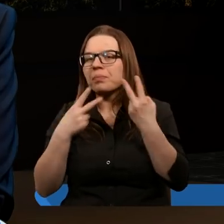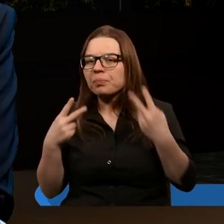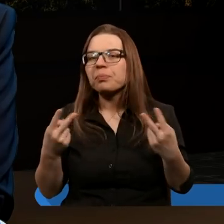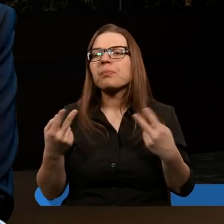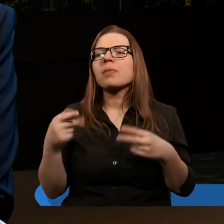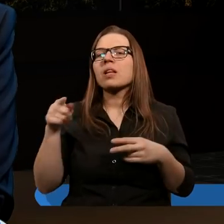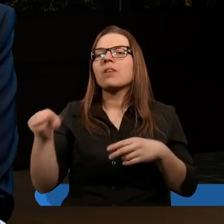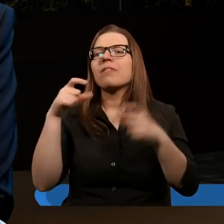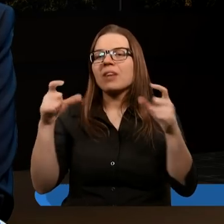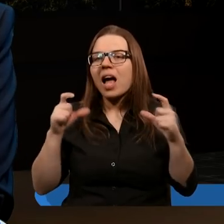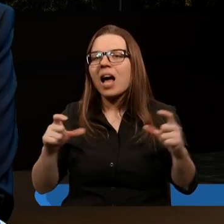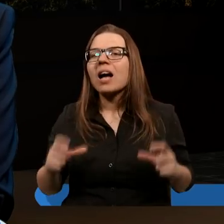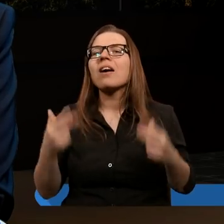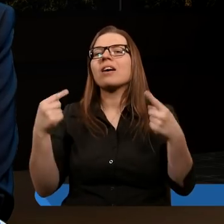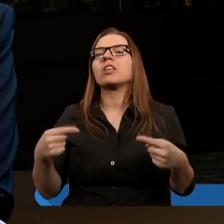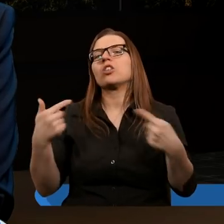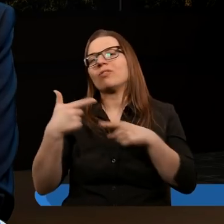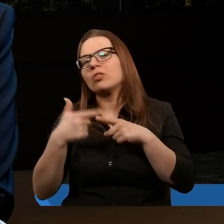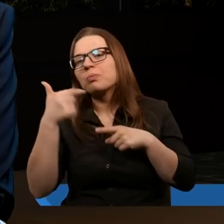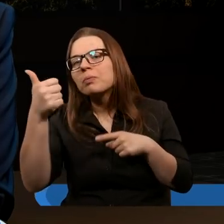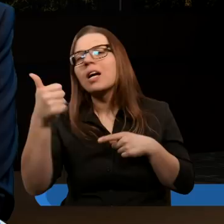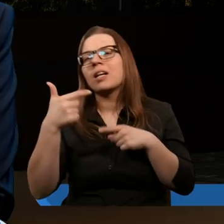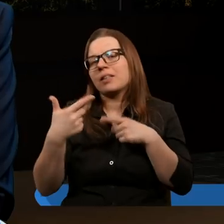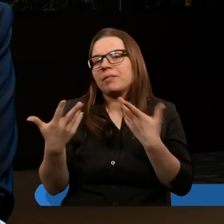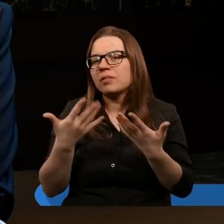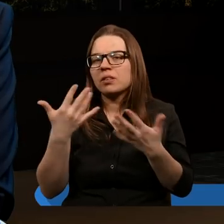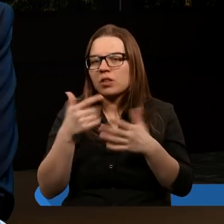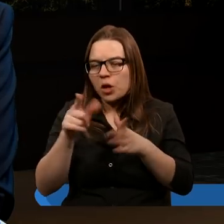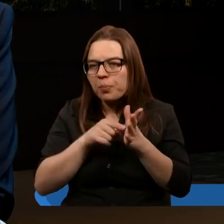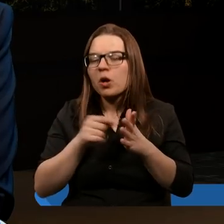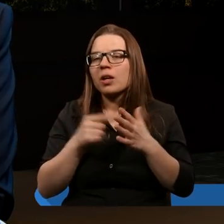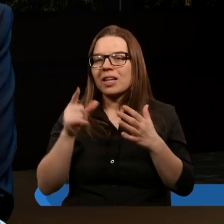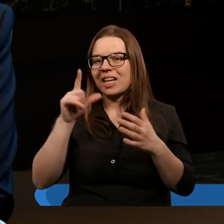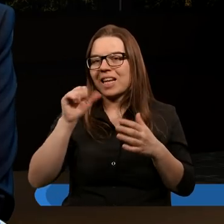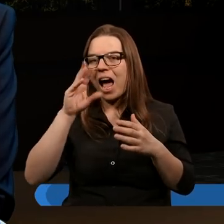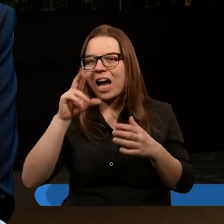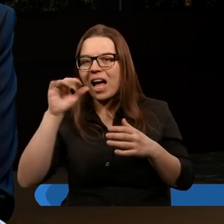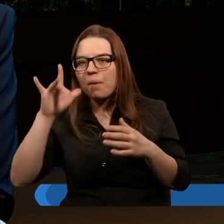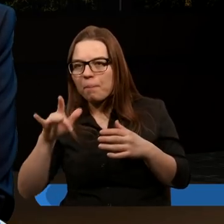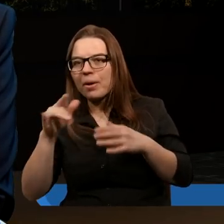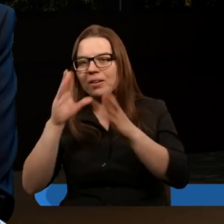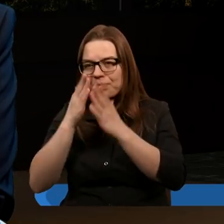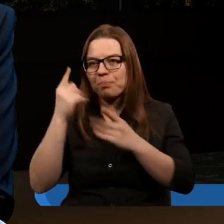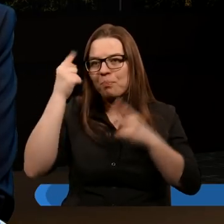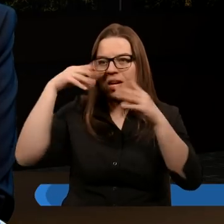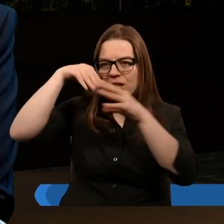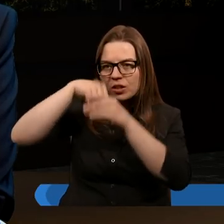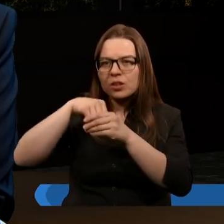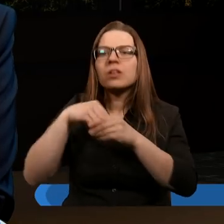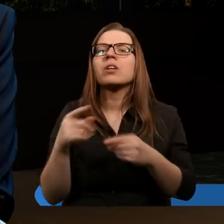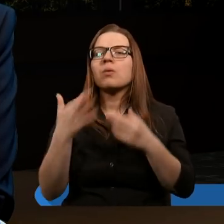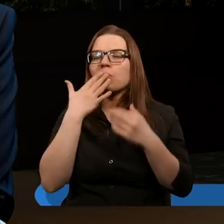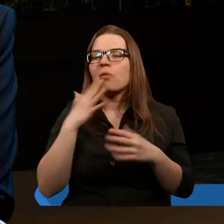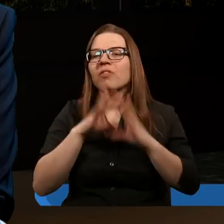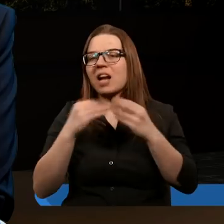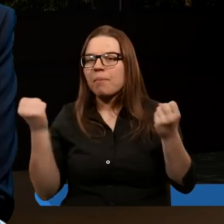wiersz 21, przekład Piotra Zaremby. Tu jest taka myśl, tymczasem tak mówi